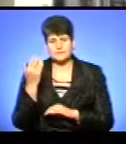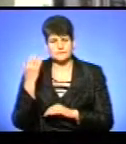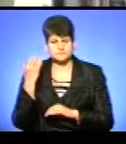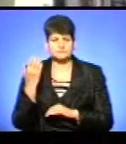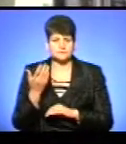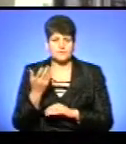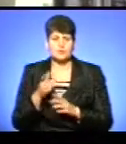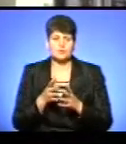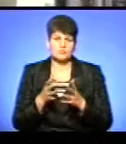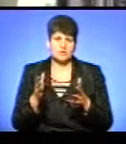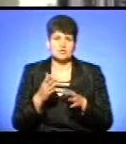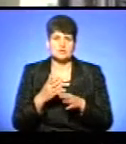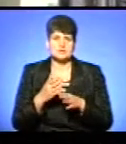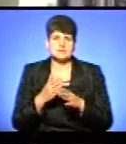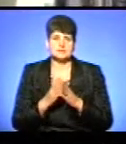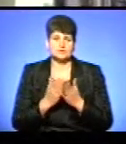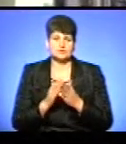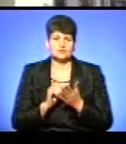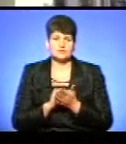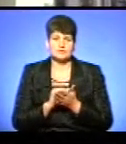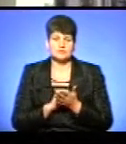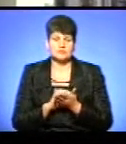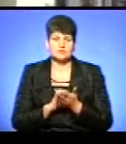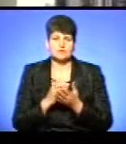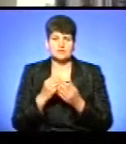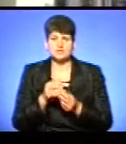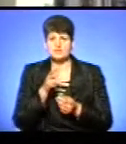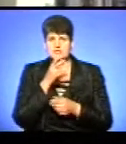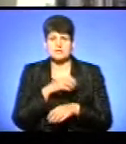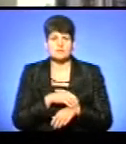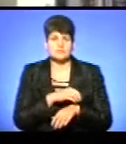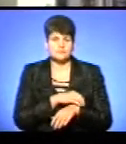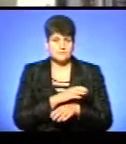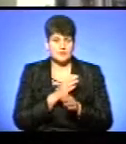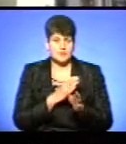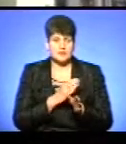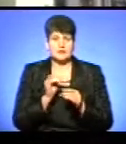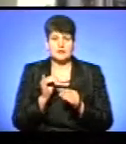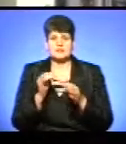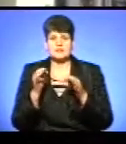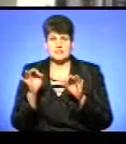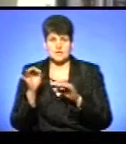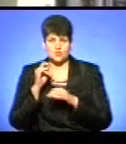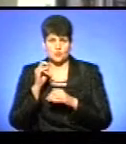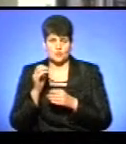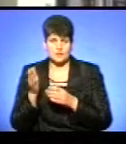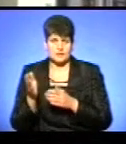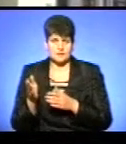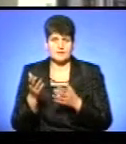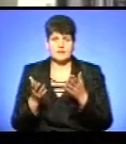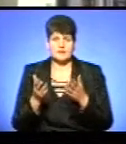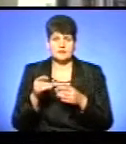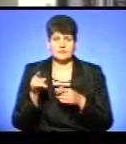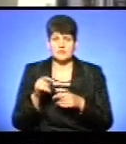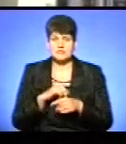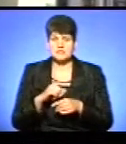бо переважно більшість енциклопедій видана ще в часи Радянського Союзу. І вже в незалежній Україні. Але вони